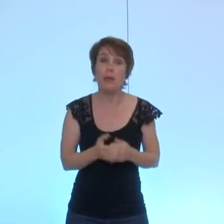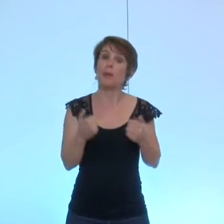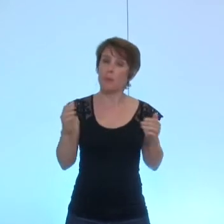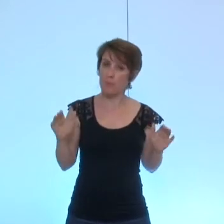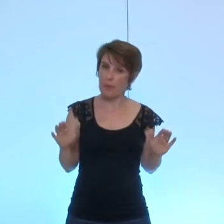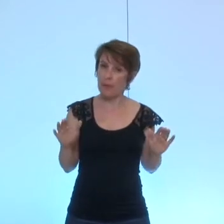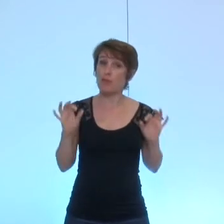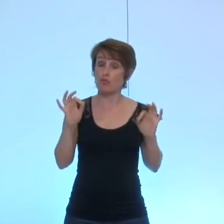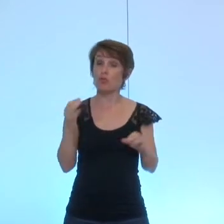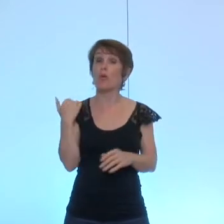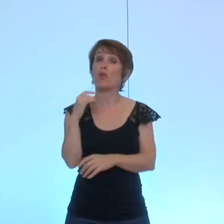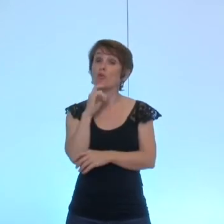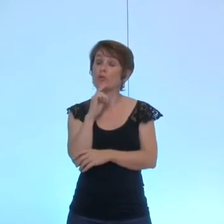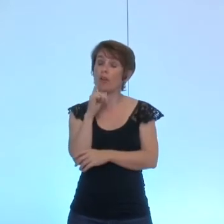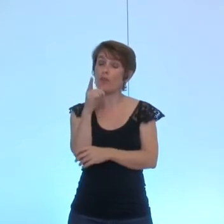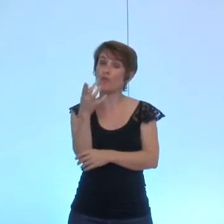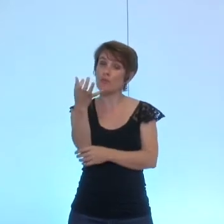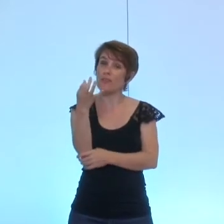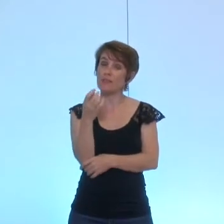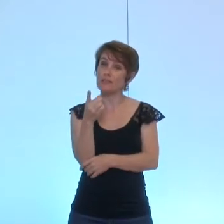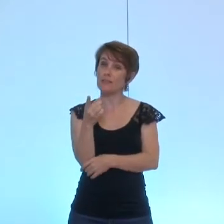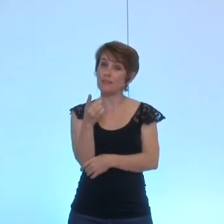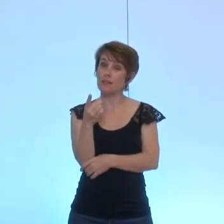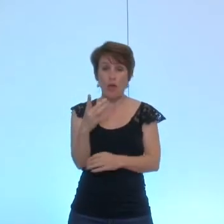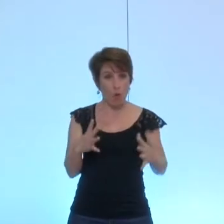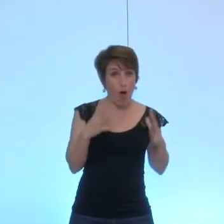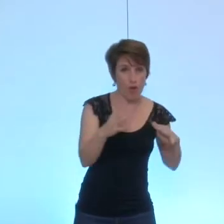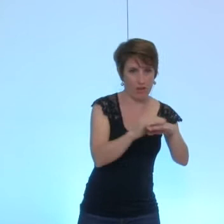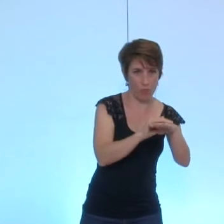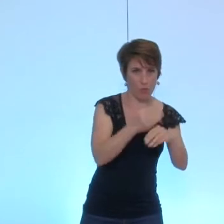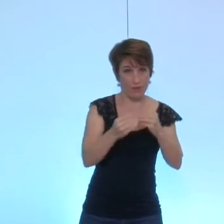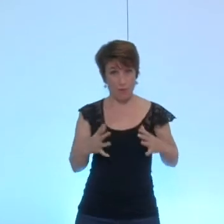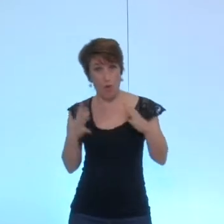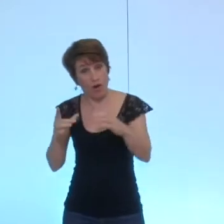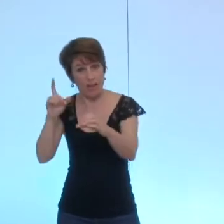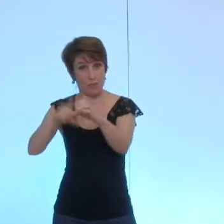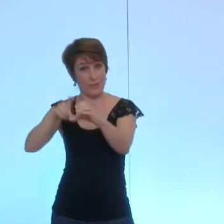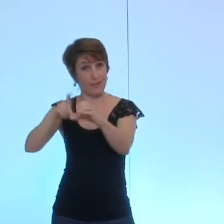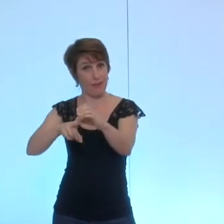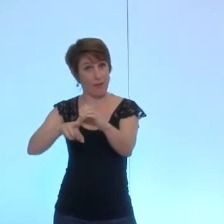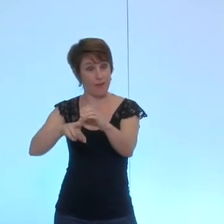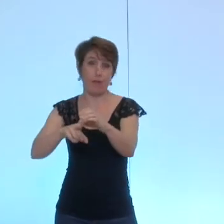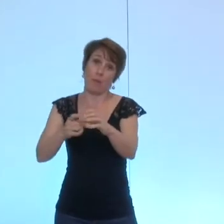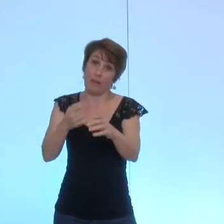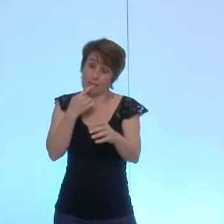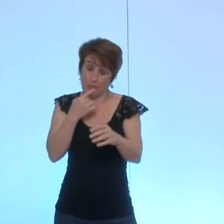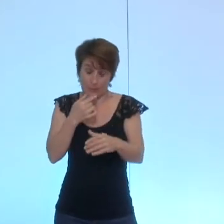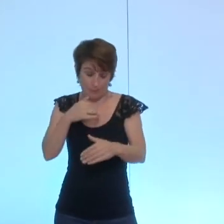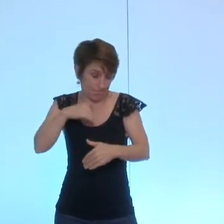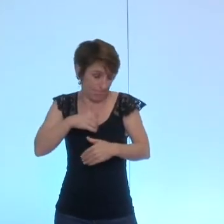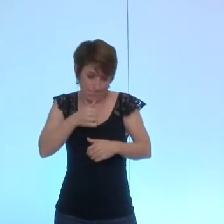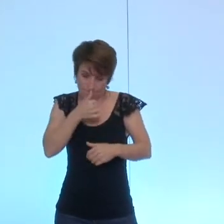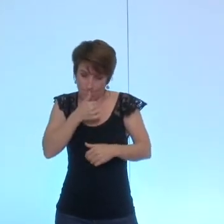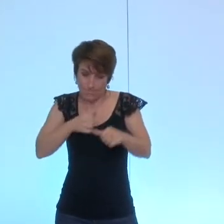bien dit tout à l'heure que l'engagement politique l'engagement syndical ça nécessite de mettre de côté un certain nombre d'autres